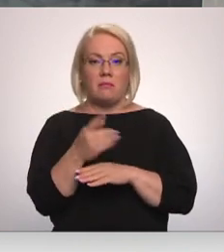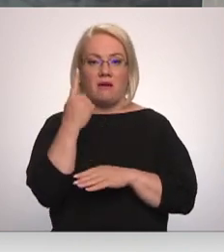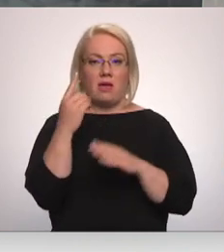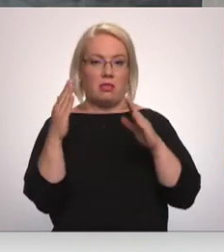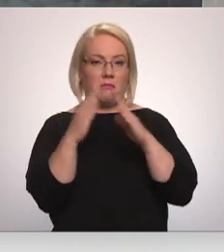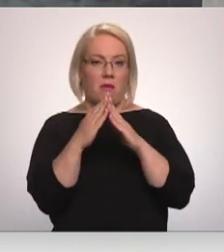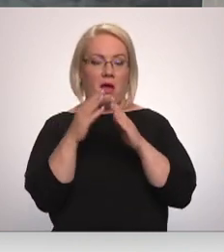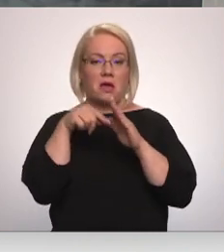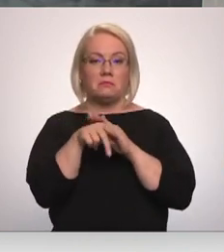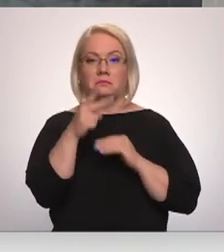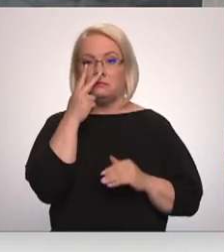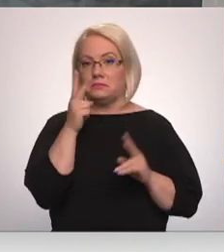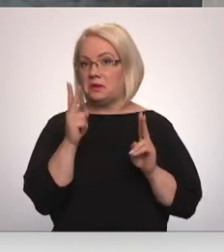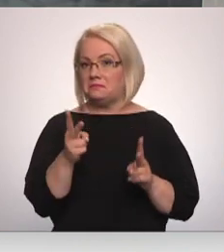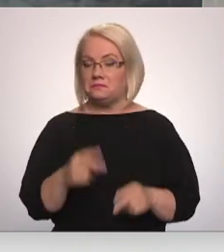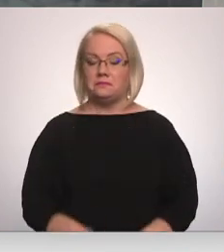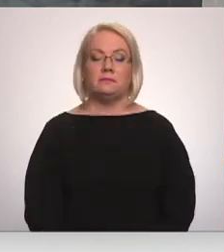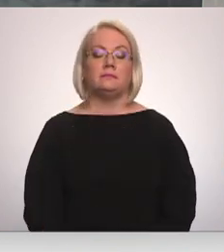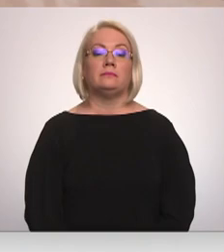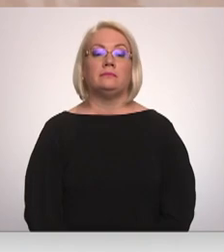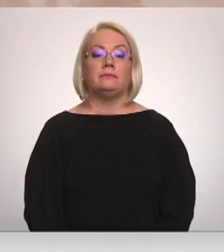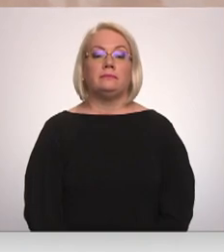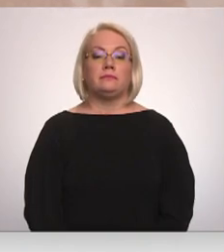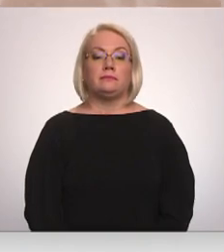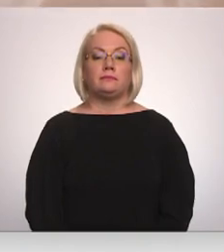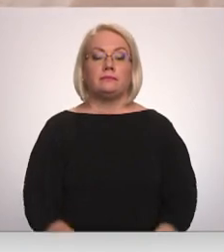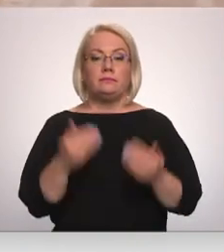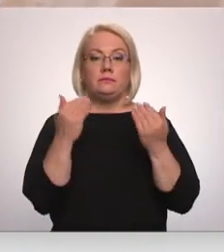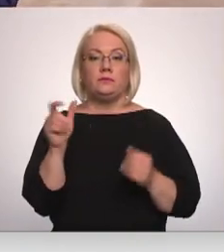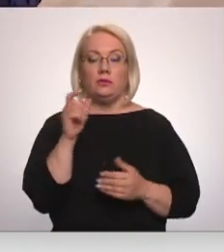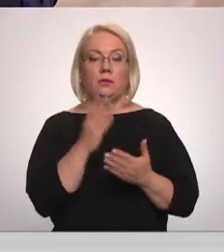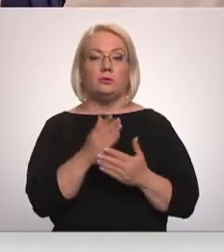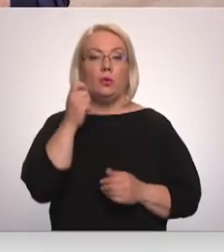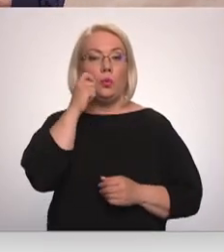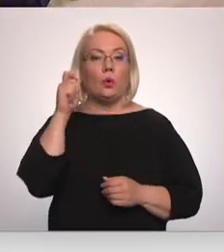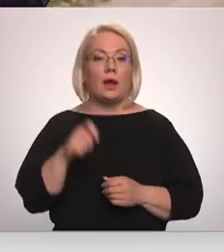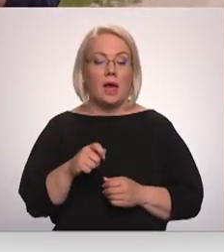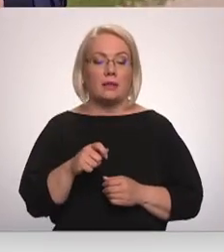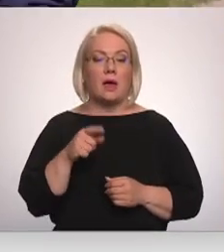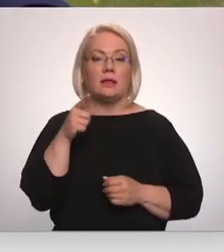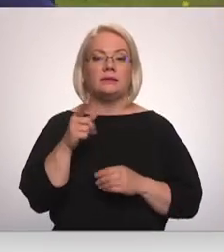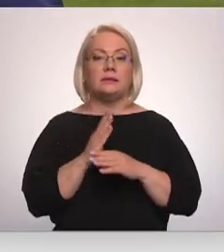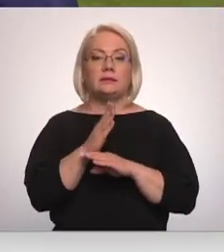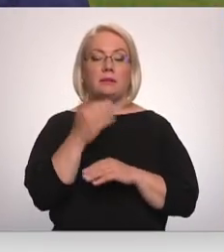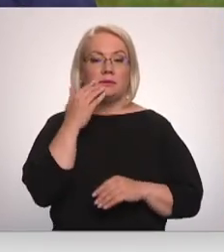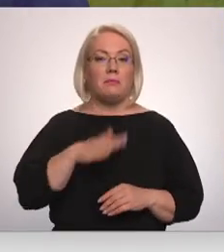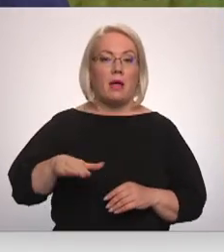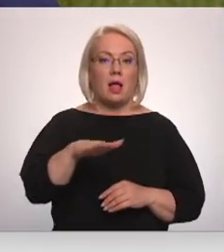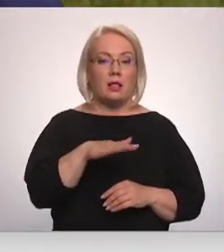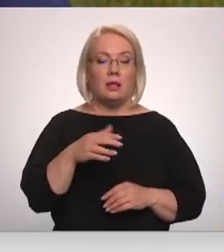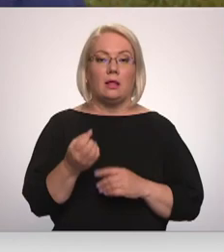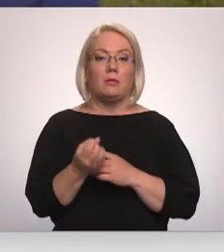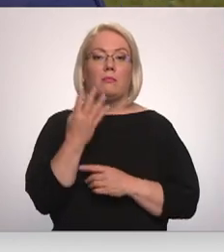Kā tajā izskatās, plašāk nākamajā sižatā. Šobrīd esmu Ukrainā. Tas ir ciems Latvijā balva novadā,